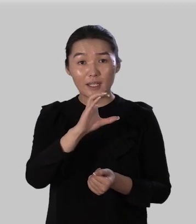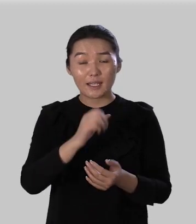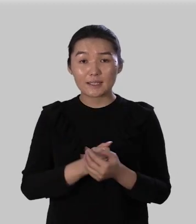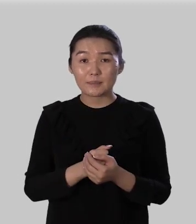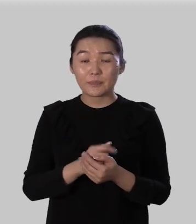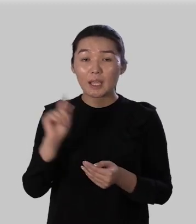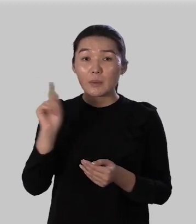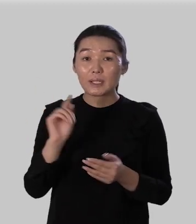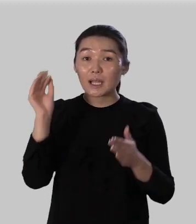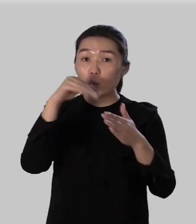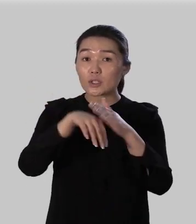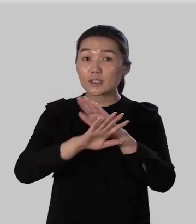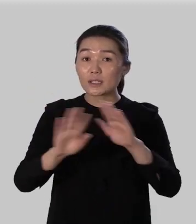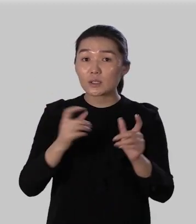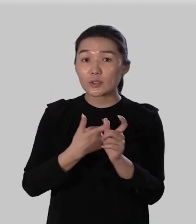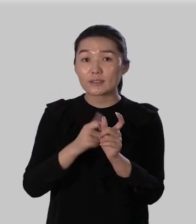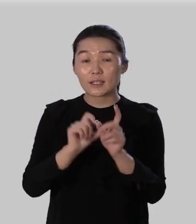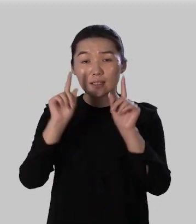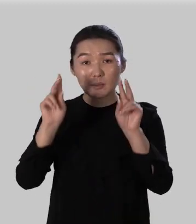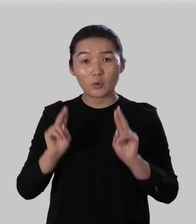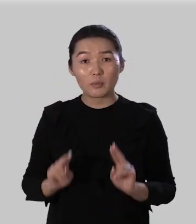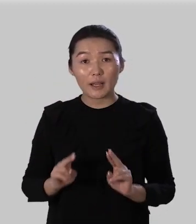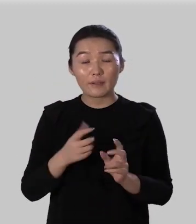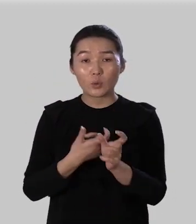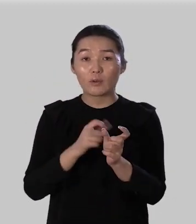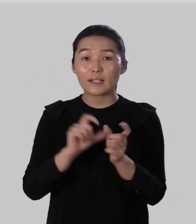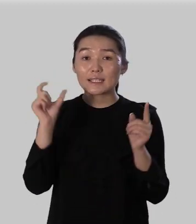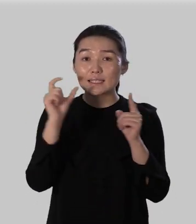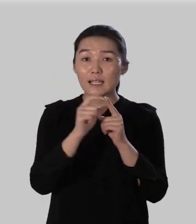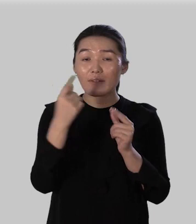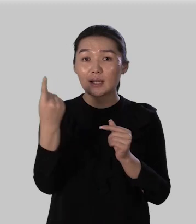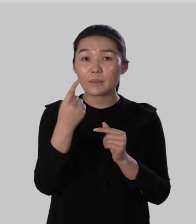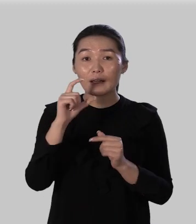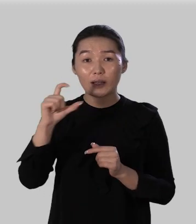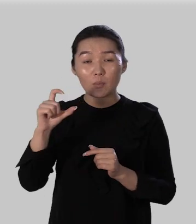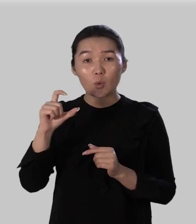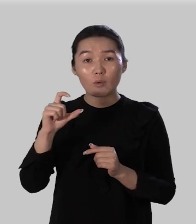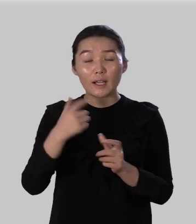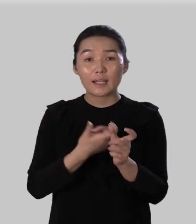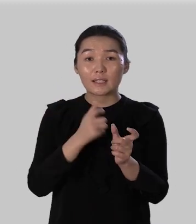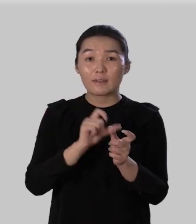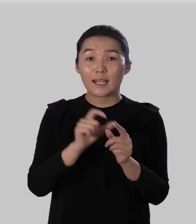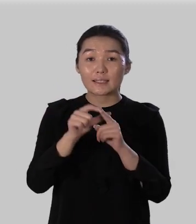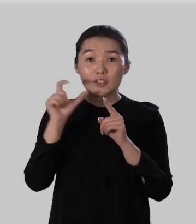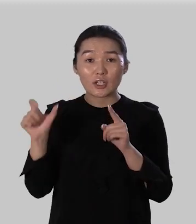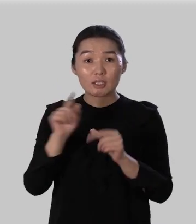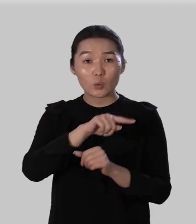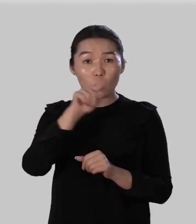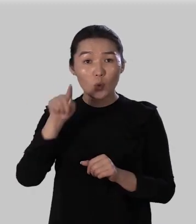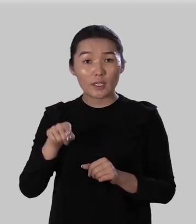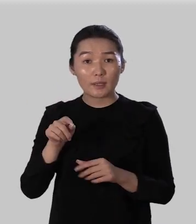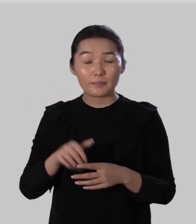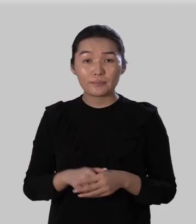с потому что они относятся к этому правилу в этих словах первая буква является частью